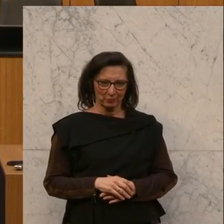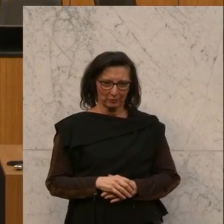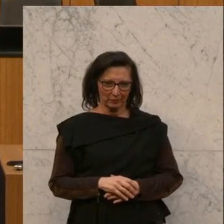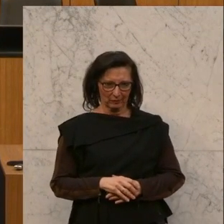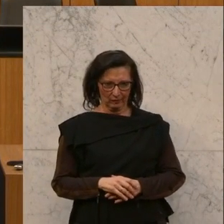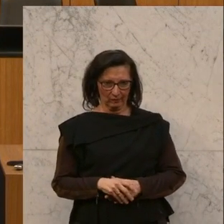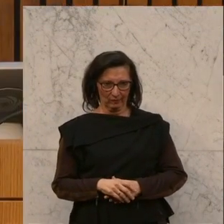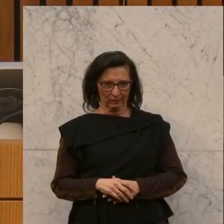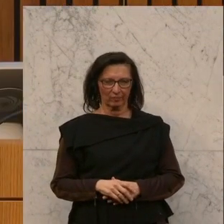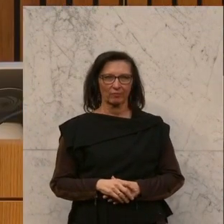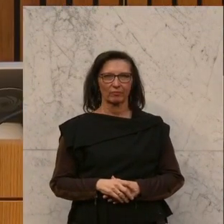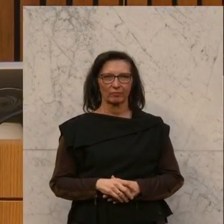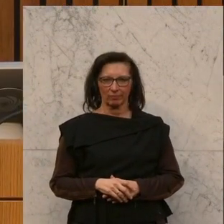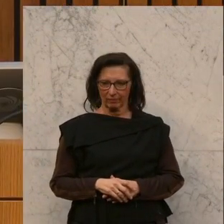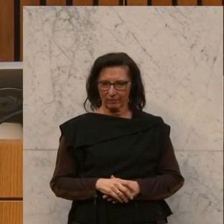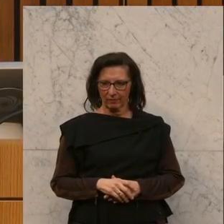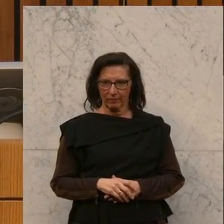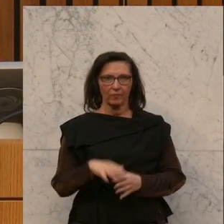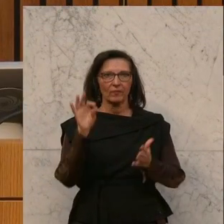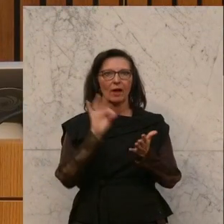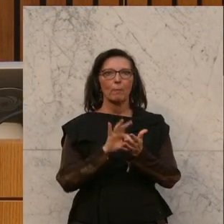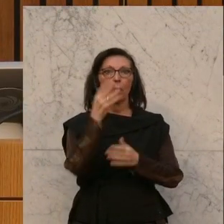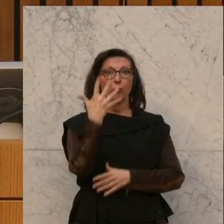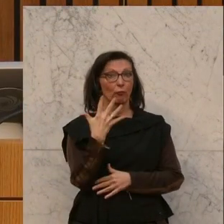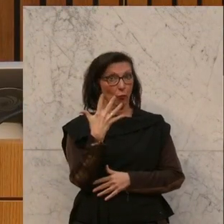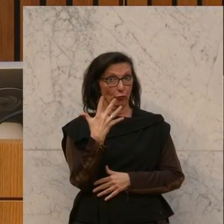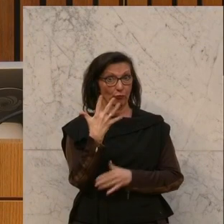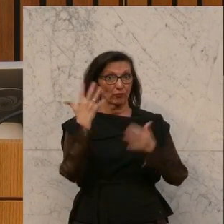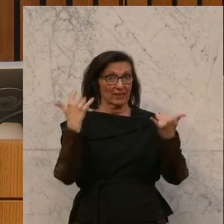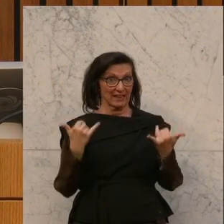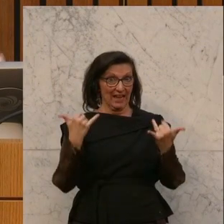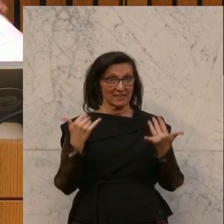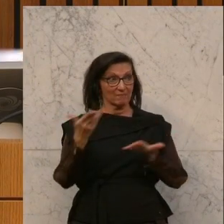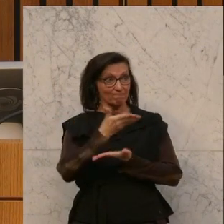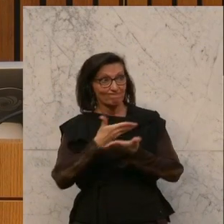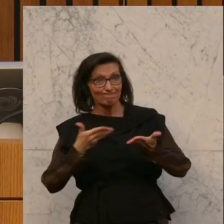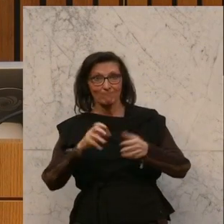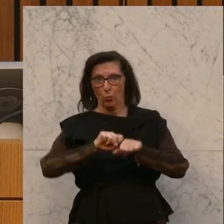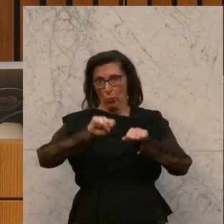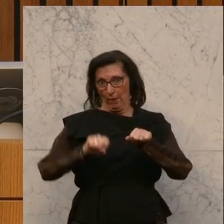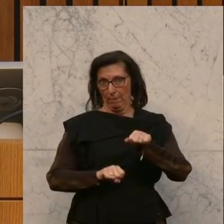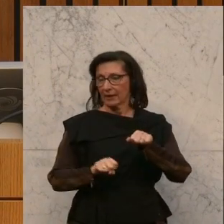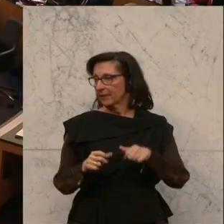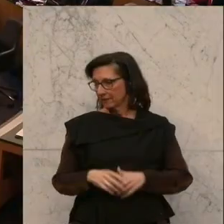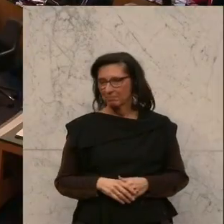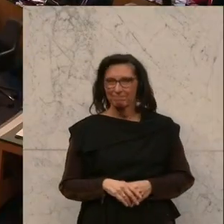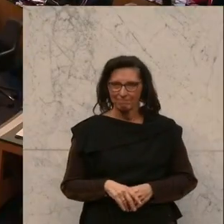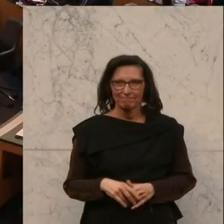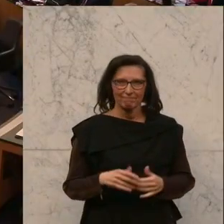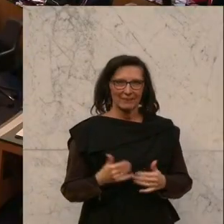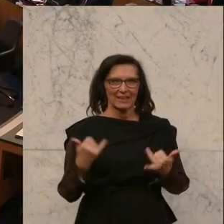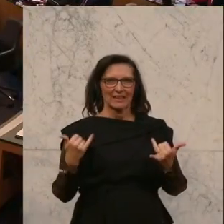Es ist 15 Uhr und der Tagesordnungspunkt wird jetzt unterbrochen aufgrund einer dringlichen